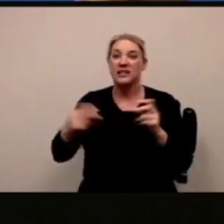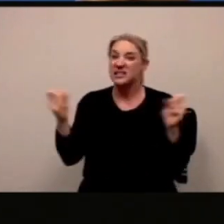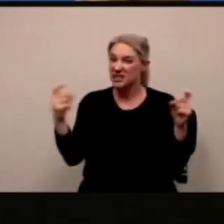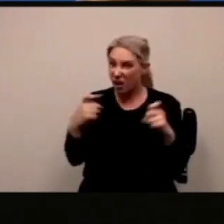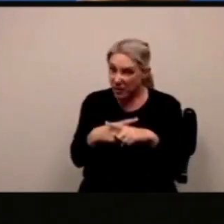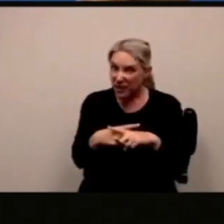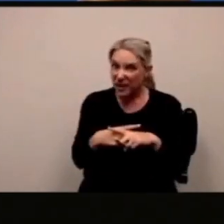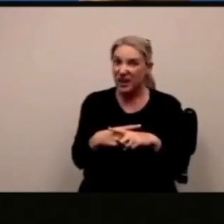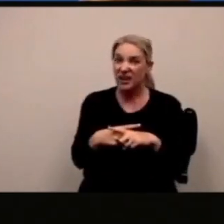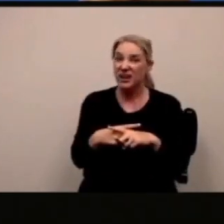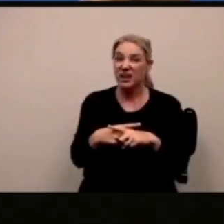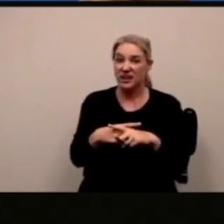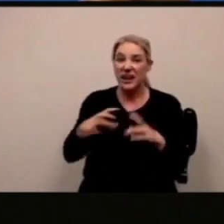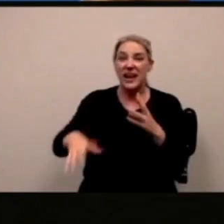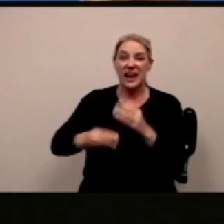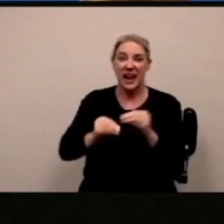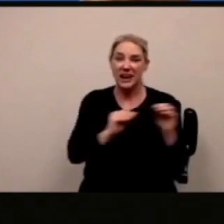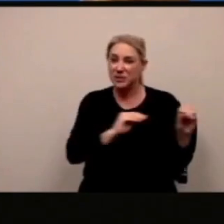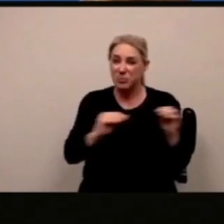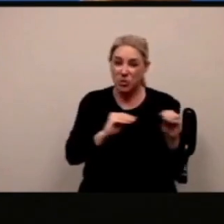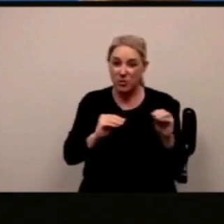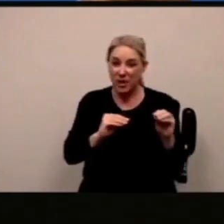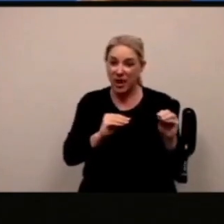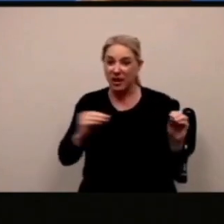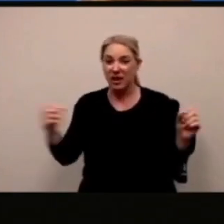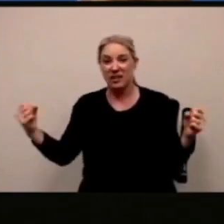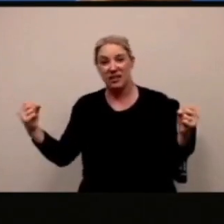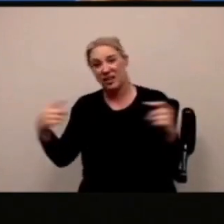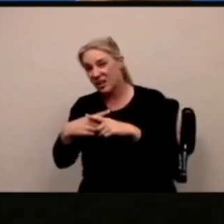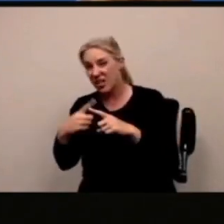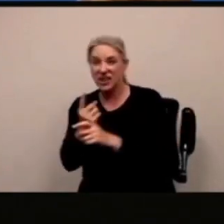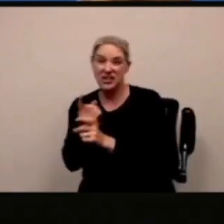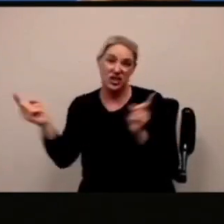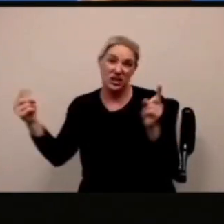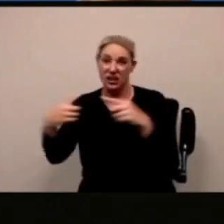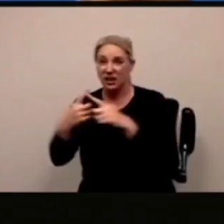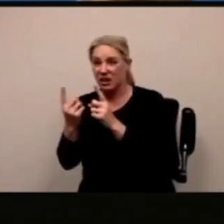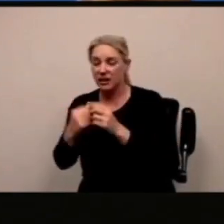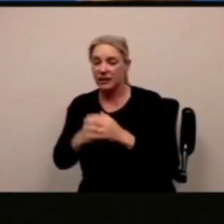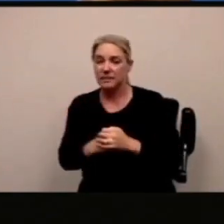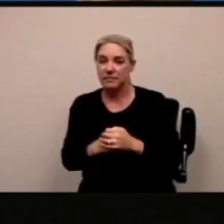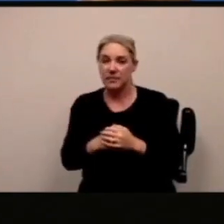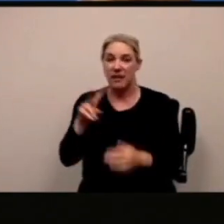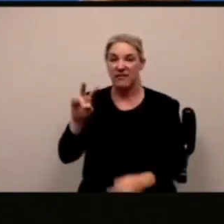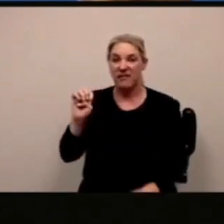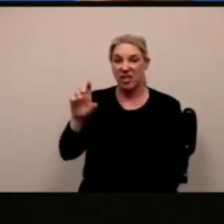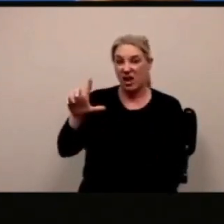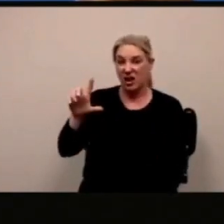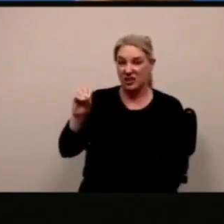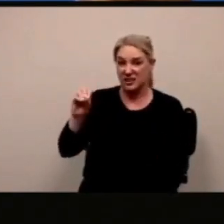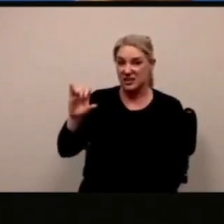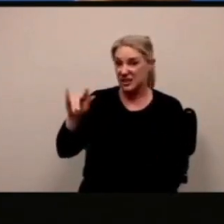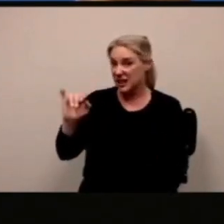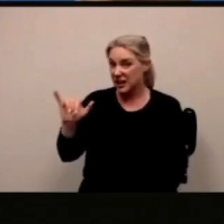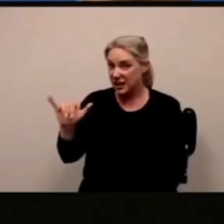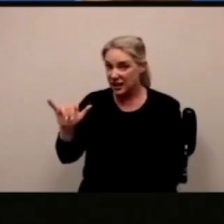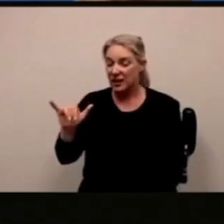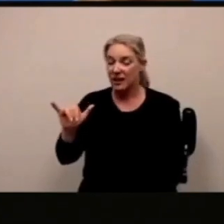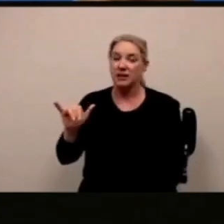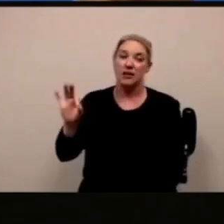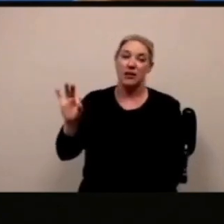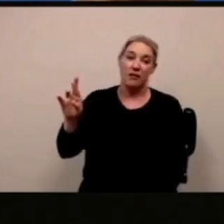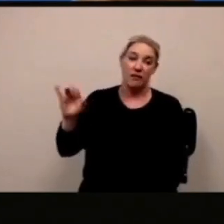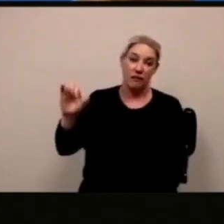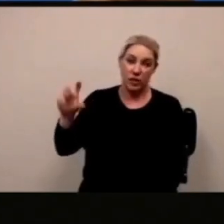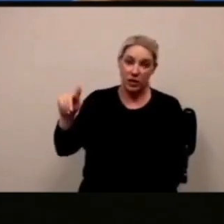potuto prendere e costruire al di sopra e tu lo che fai è abbastanza complesso perché calcola tutto il movimento ogni